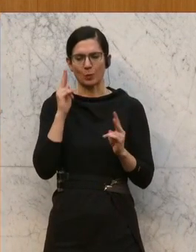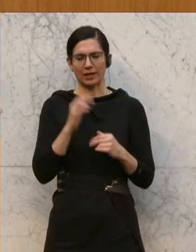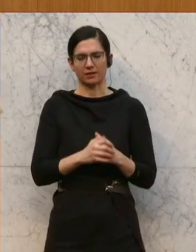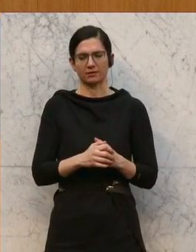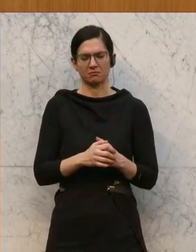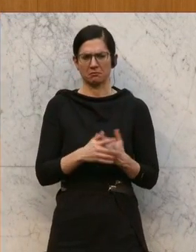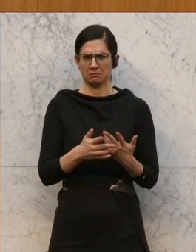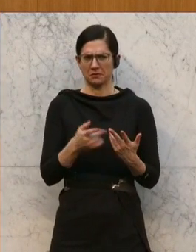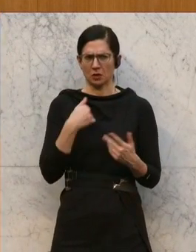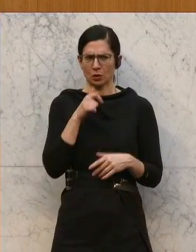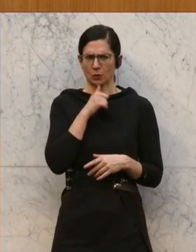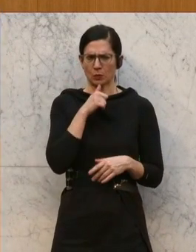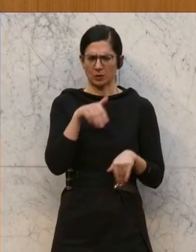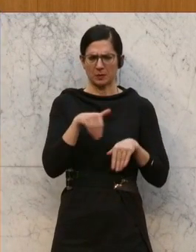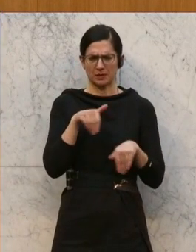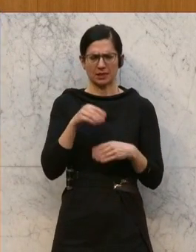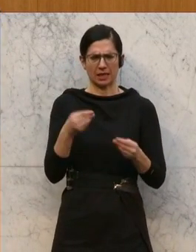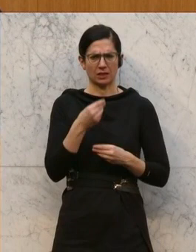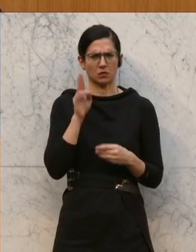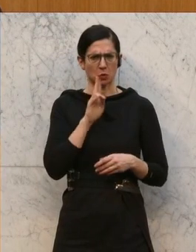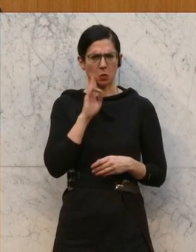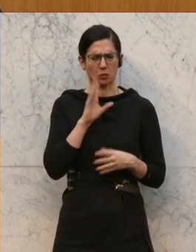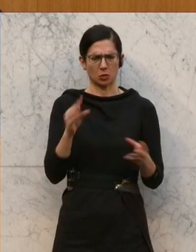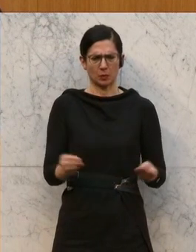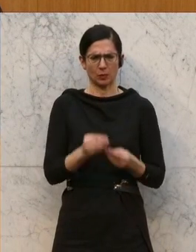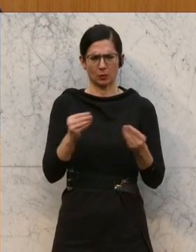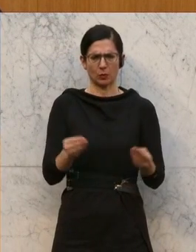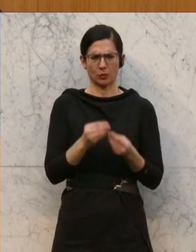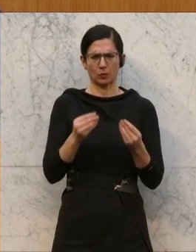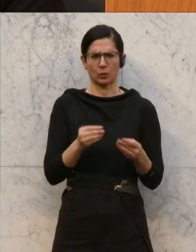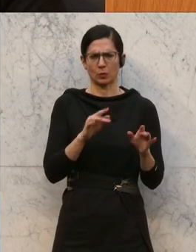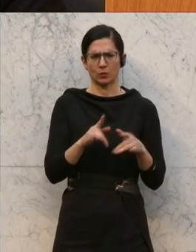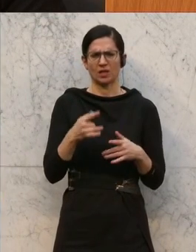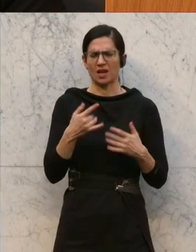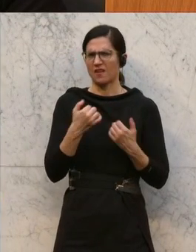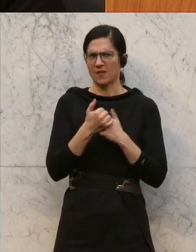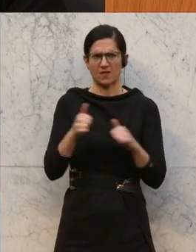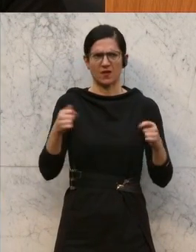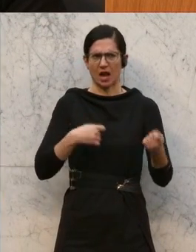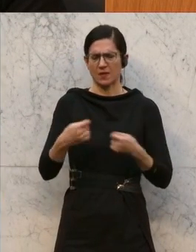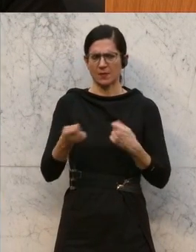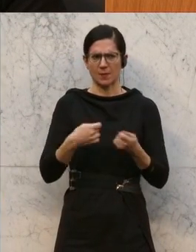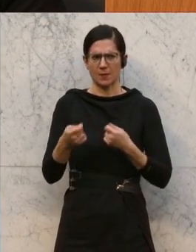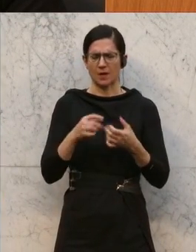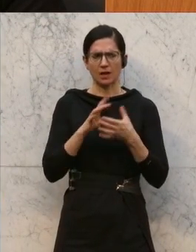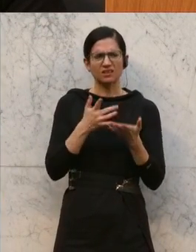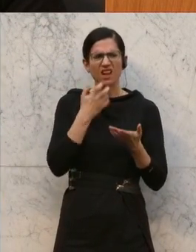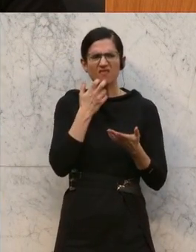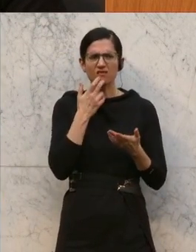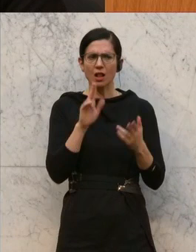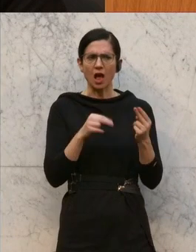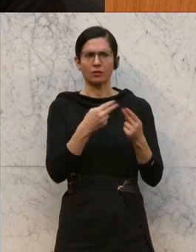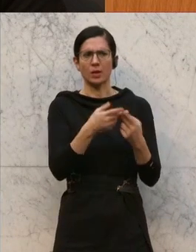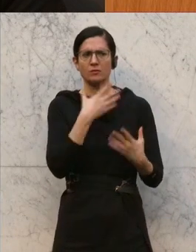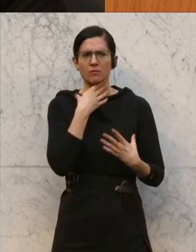insbesondere von einer grünen Ministerin, weil sie dann sozusagen argumentiert haben, mit der freien Hand des Marktes, die das im Sinne der Mieterinnen und Mieter regelt, was